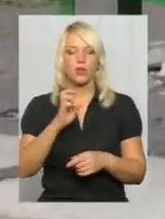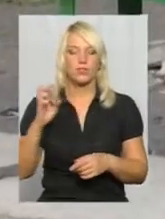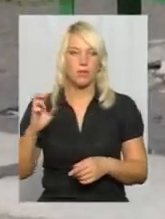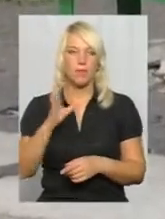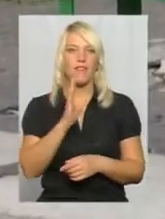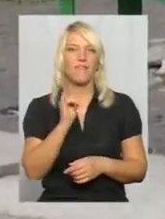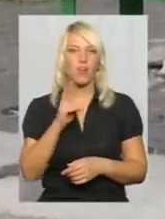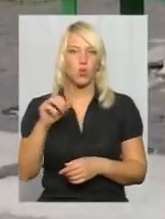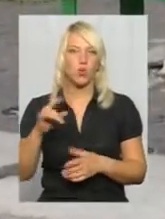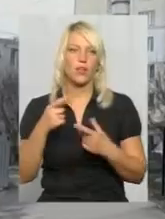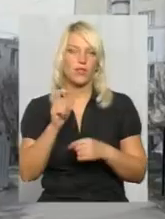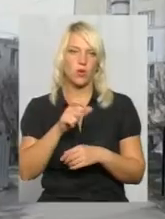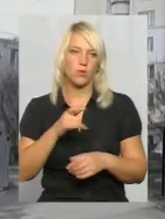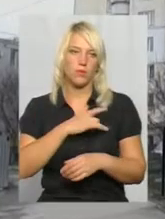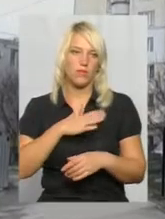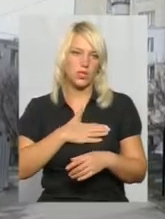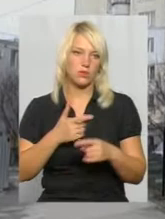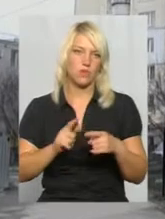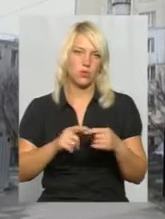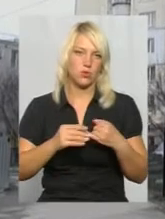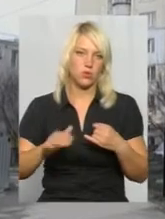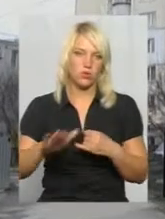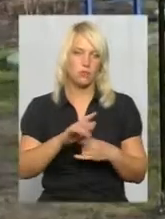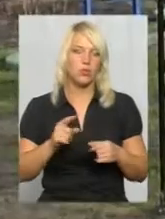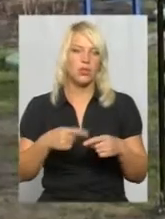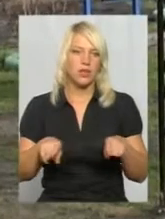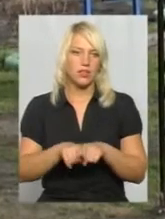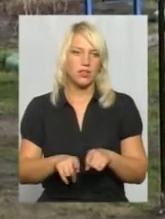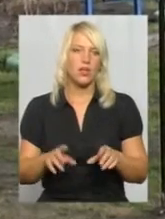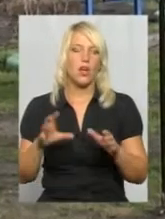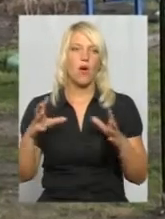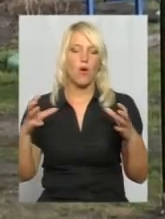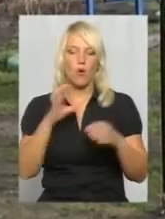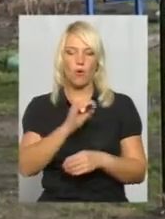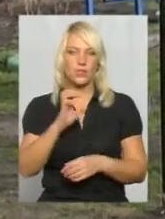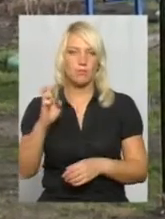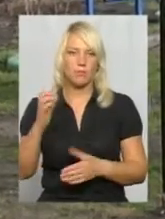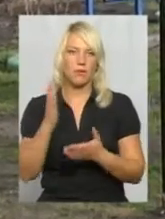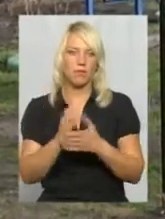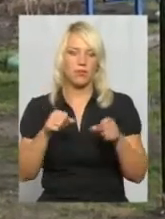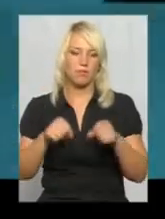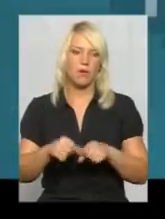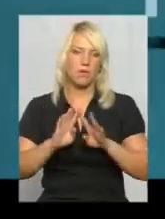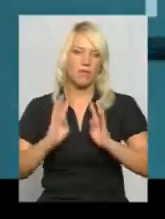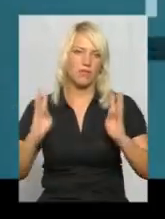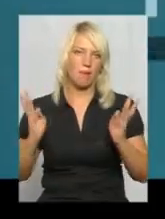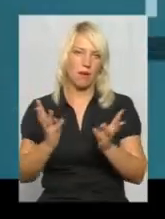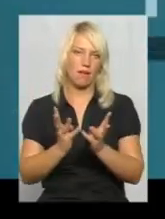Хмельницькому, мешканці приватизували прибудинкову територію. Бо саме такі об'єднання мають право на обнесення дворів парканами.